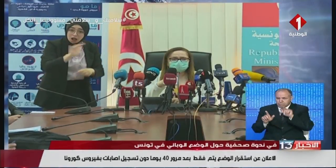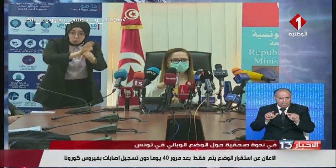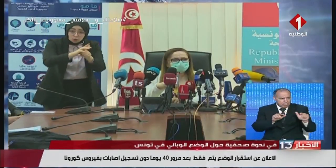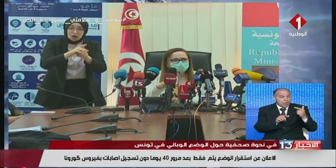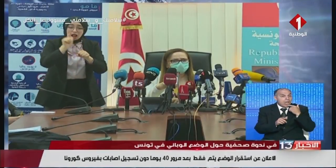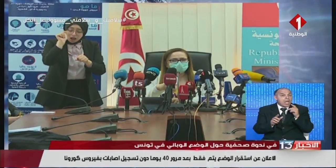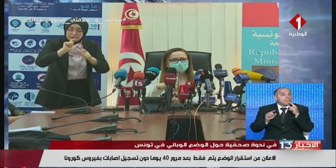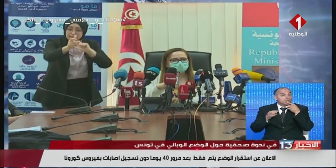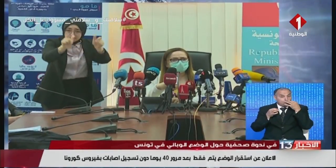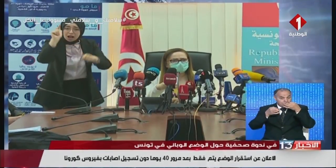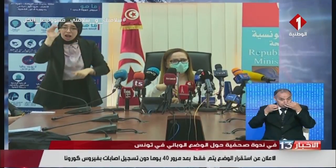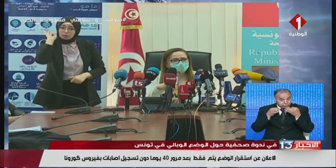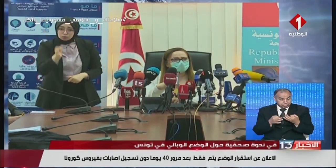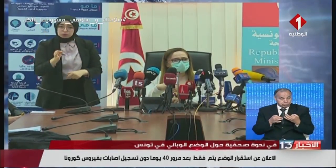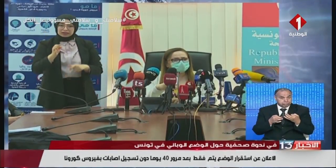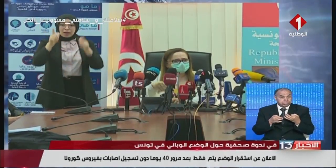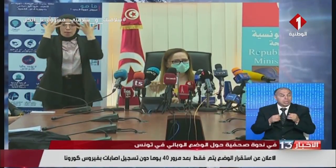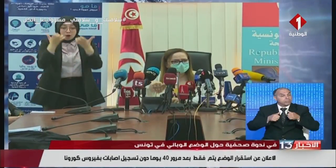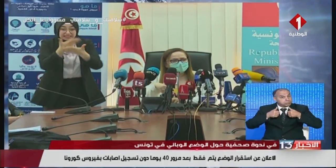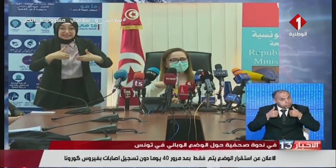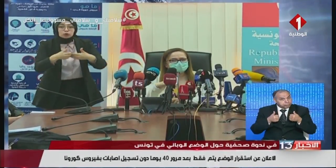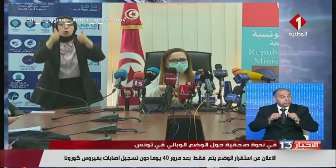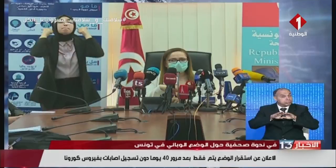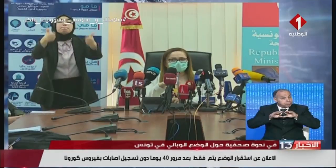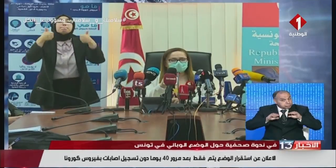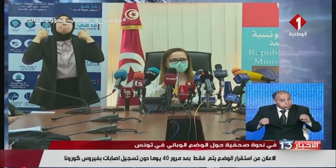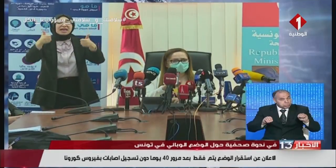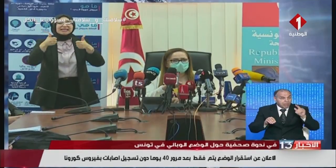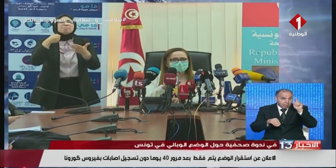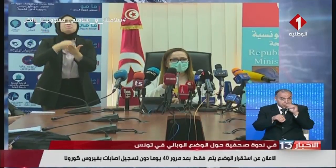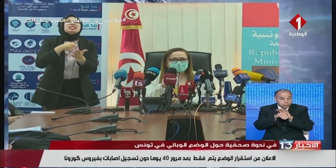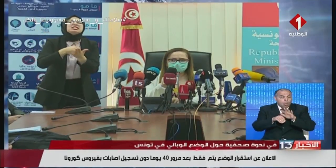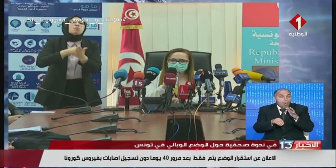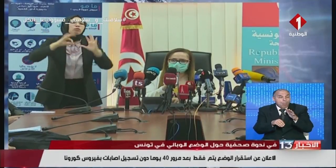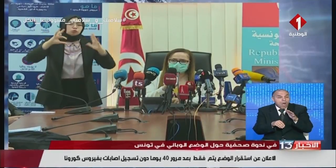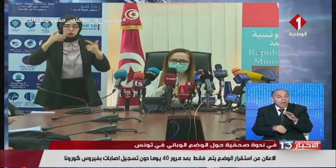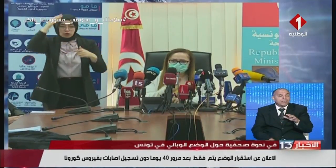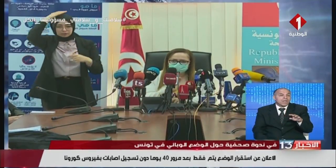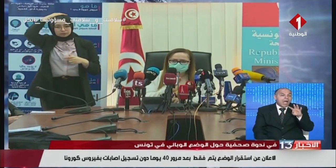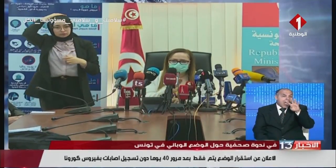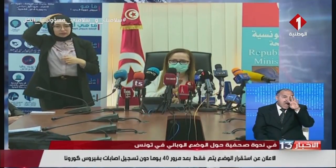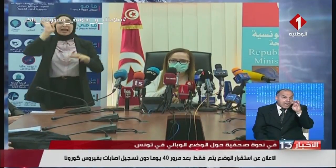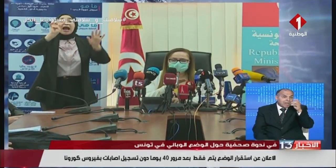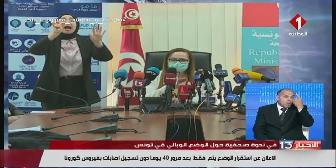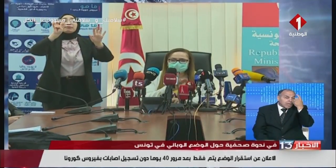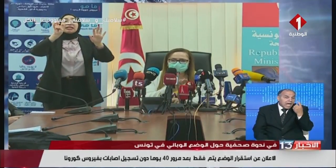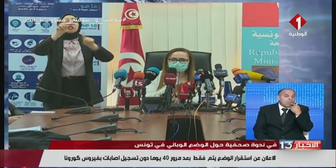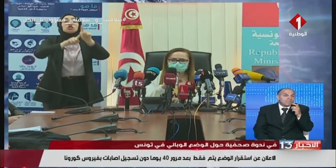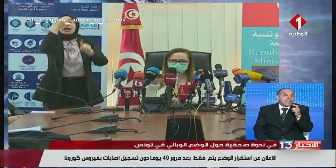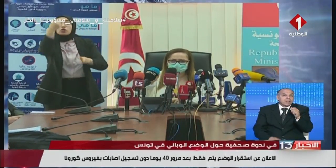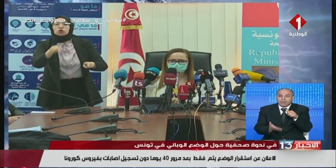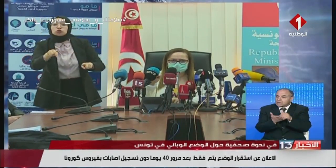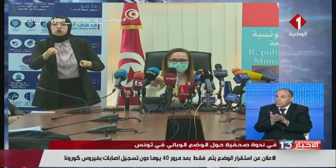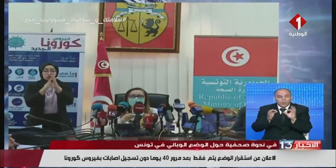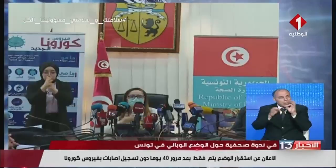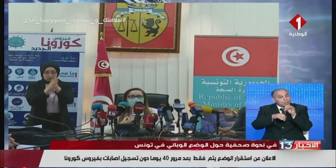ونجم نقوله اللي الوضع ولا مستقر يلزمنا على الأقل أربعين يوم ما سجلنا فيهم